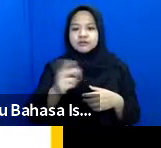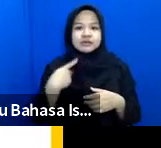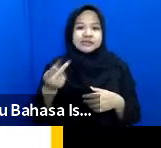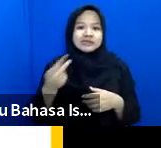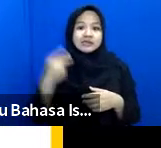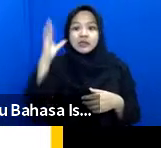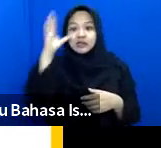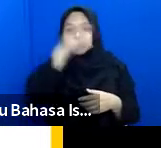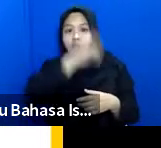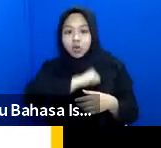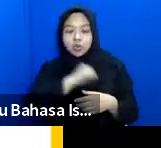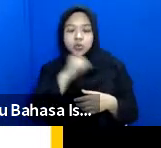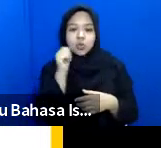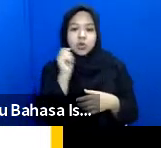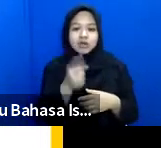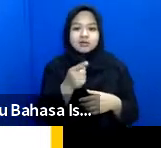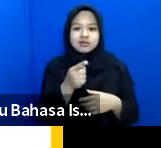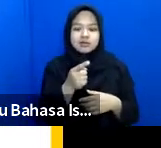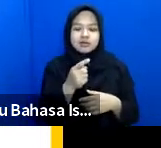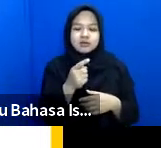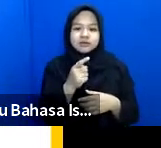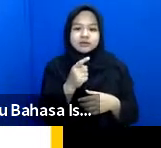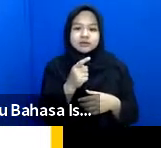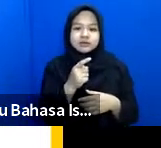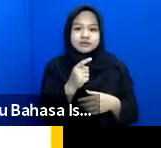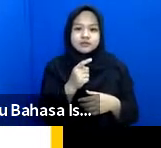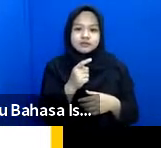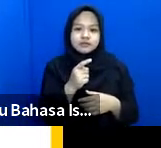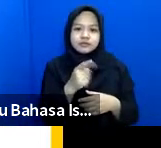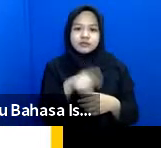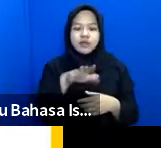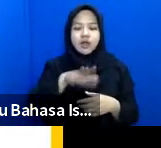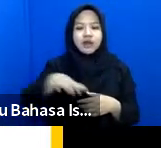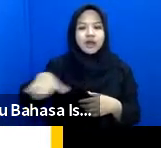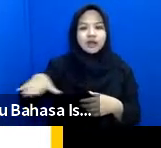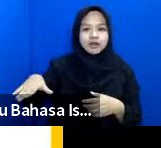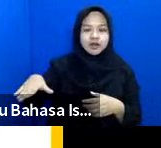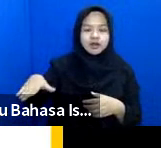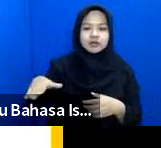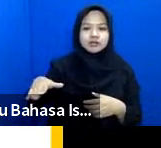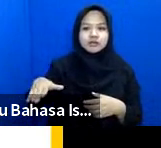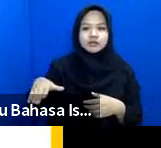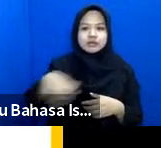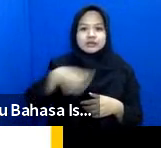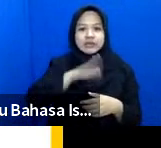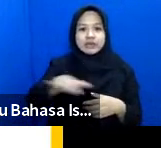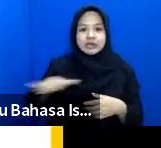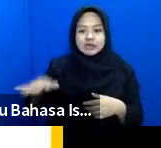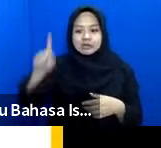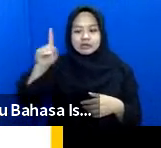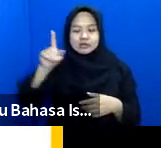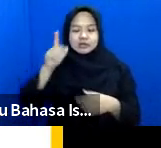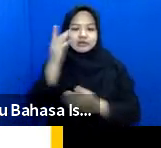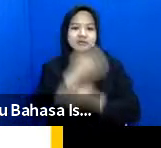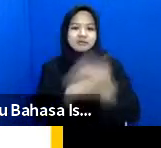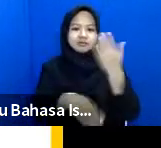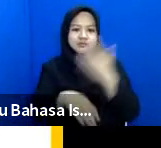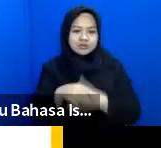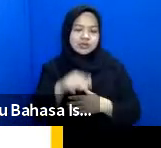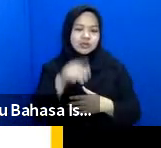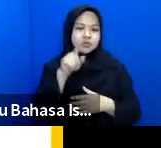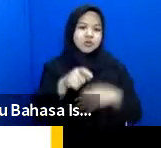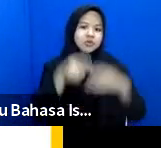mengetahui ada apa namanya anak-anak yang berkebutuhan khusus atau anak-anak dengan